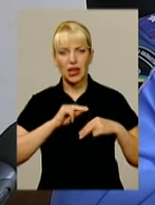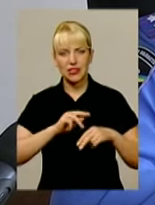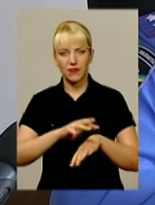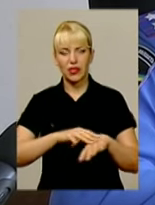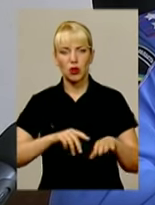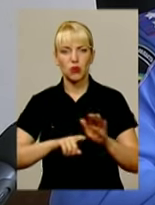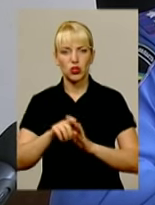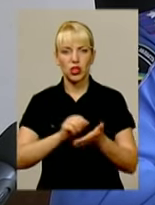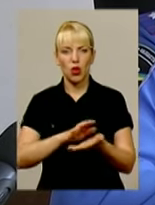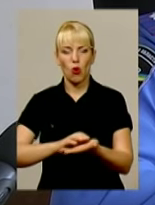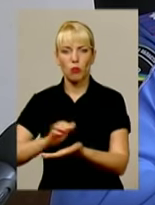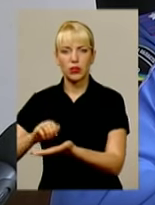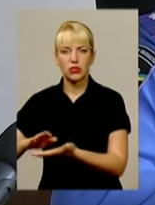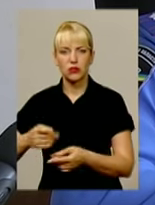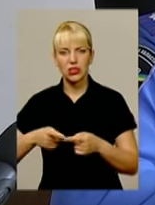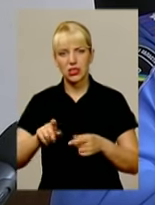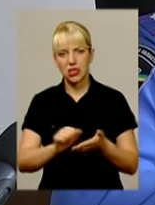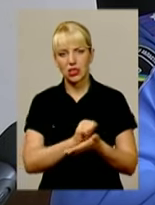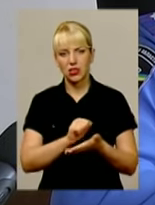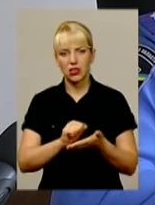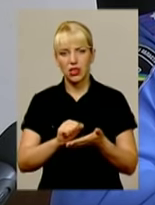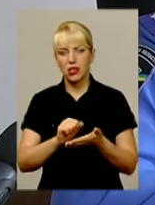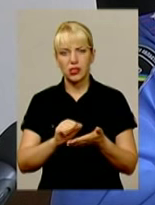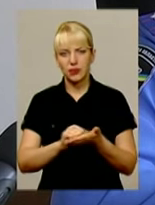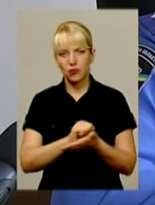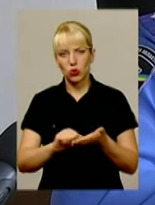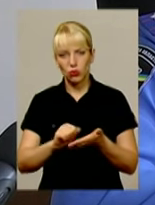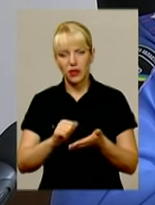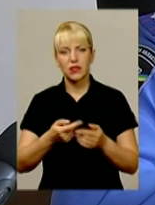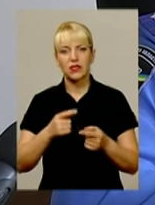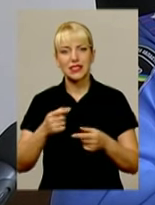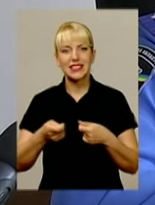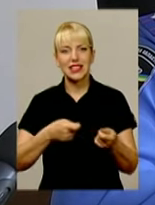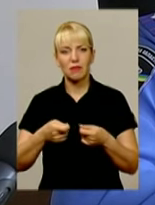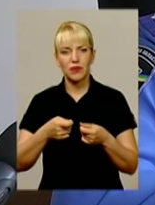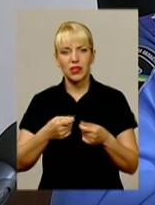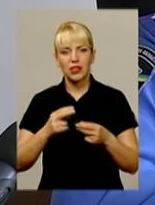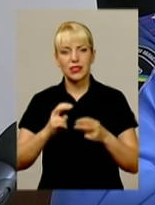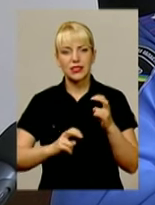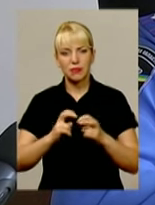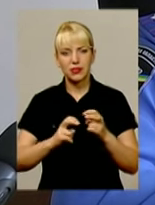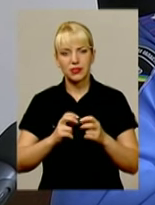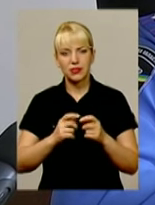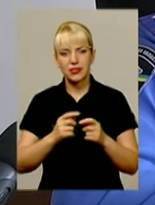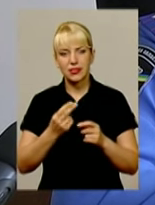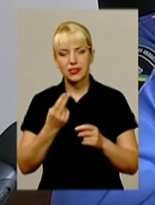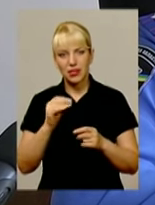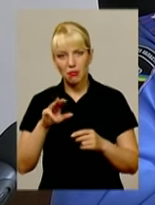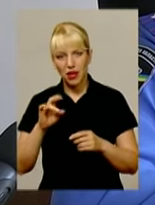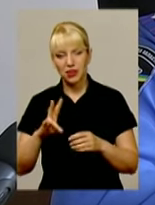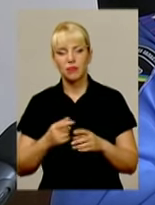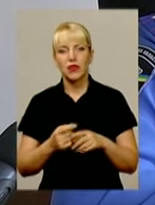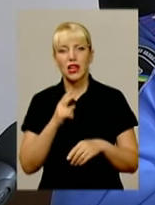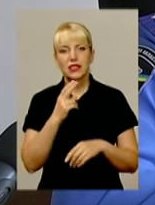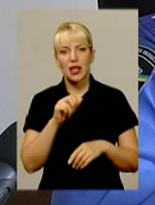вилучення цементу, яким здійснювалася торгівля. В цей момент до працівників міліції під'їхав Цапенко на